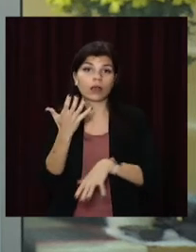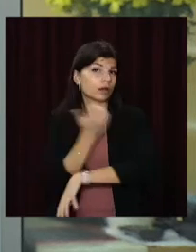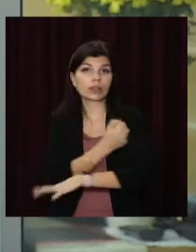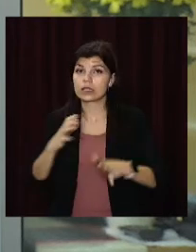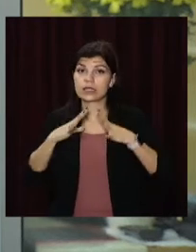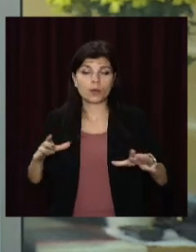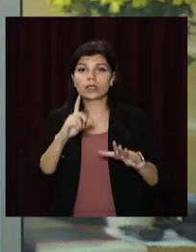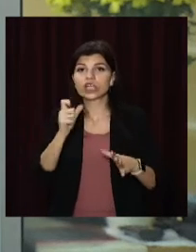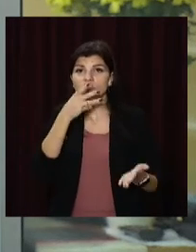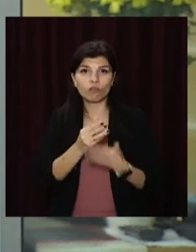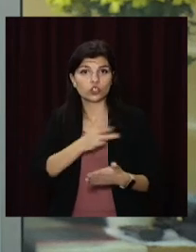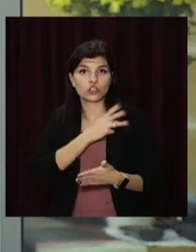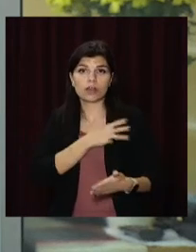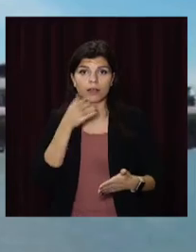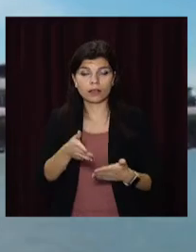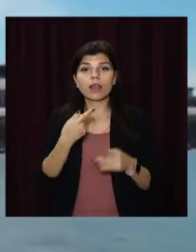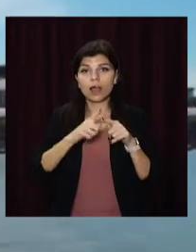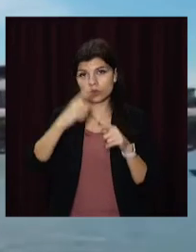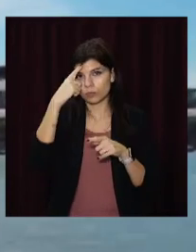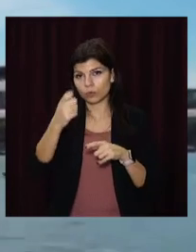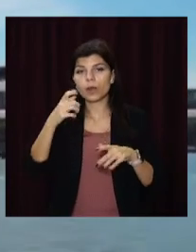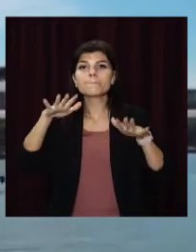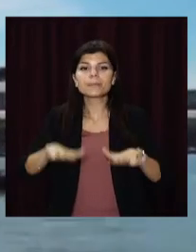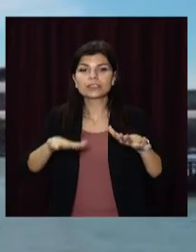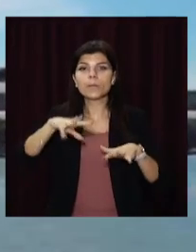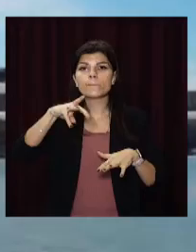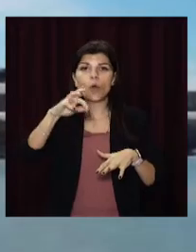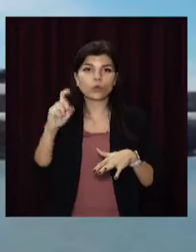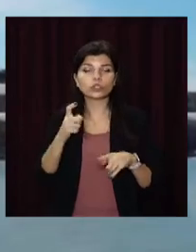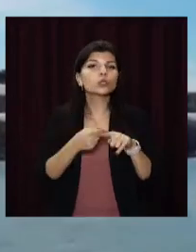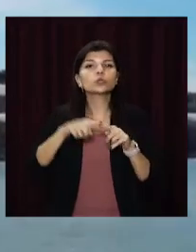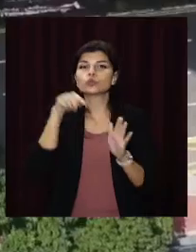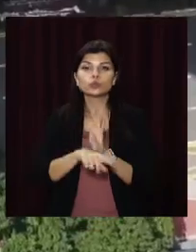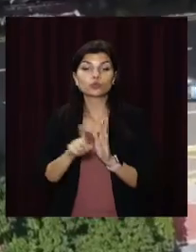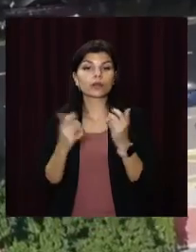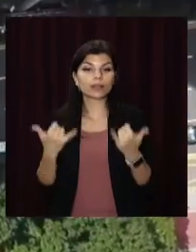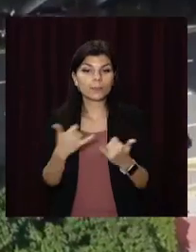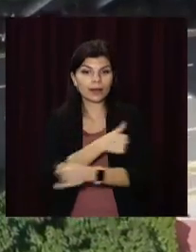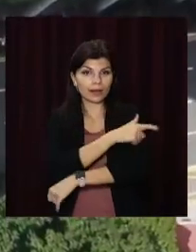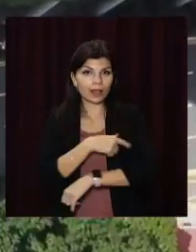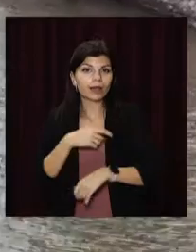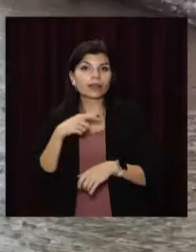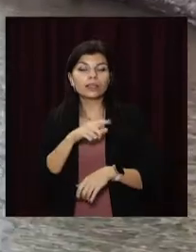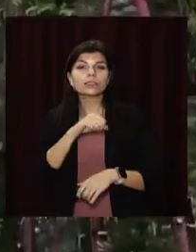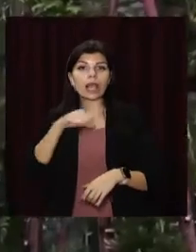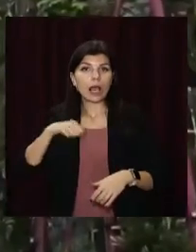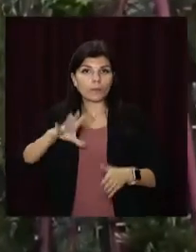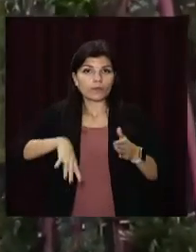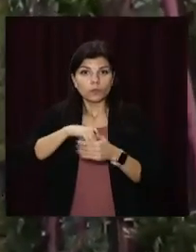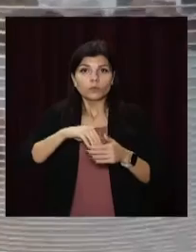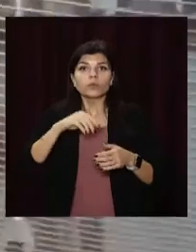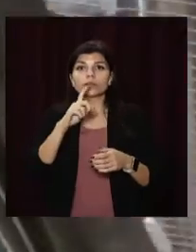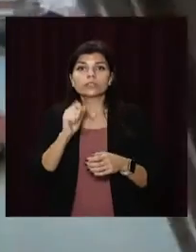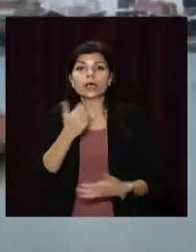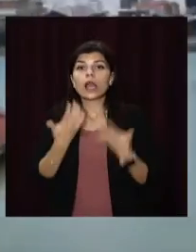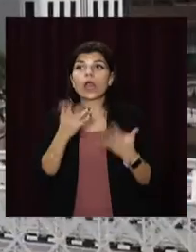щеплення за власним бажанням. Про це повідомляли в місцевому МОЗ. Це означає, що тепер лікарні самостійно оплачуватимуть рахунки